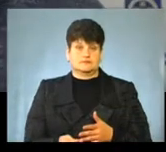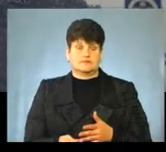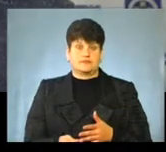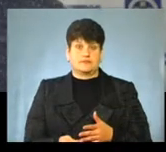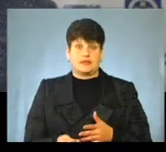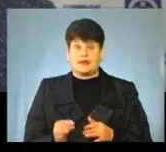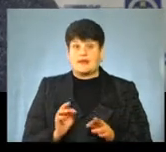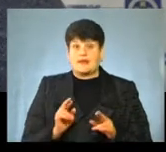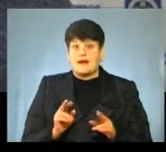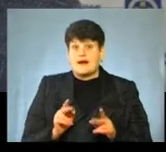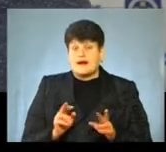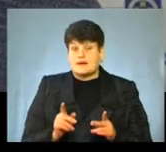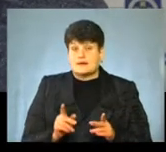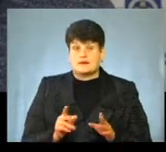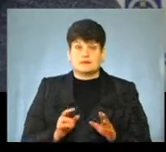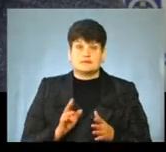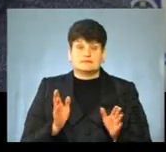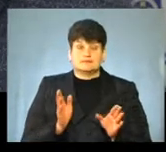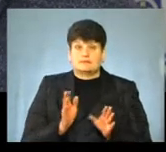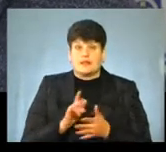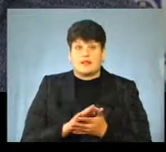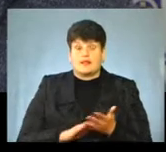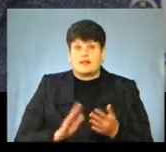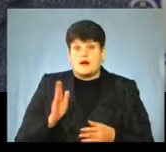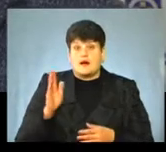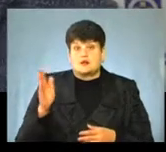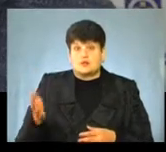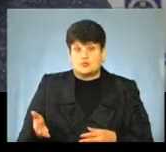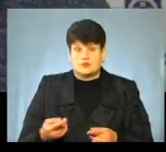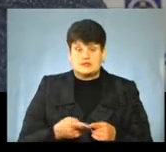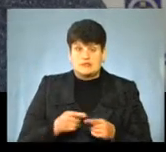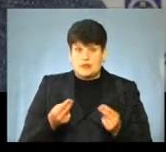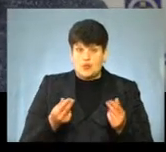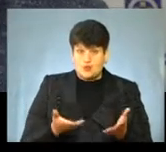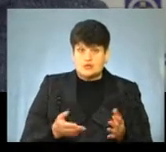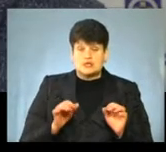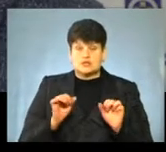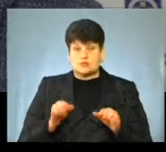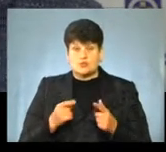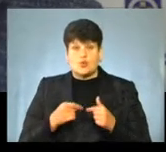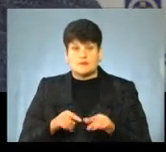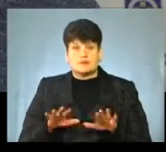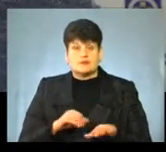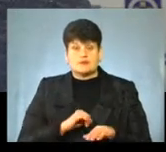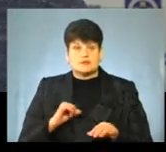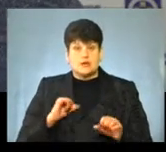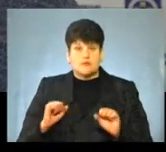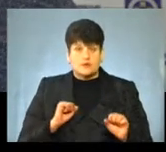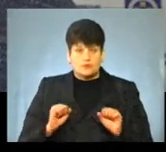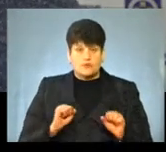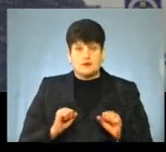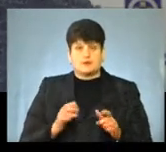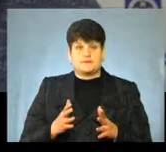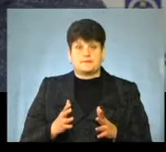І, фактично, яка буде доля подальша цих коштів, взагалі, чи зможуть органи місцевого згорядування, органи